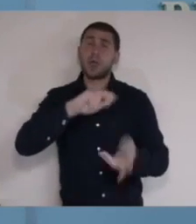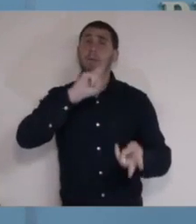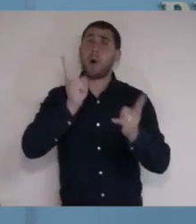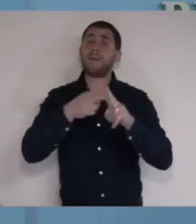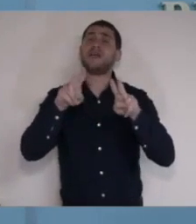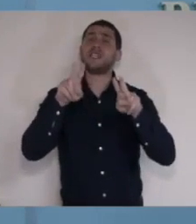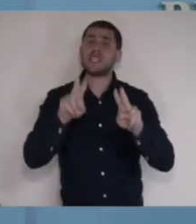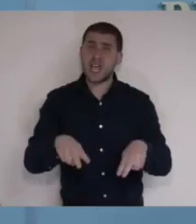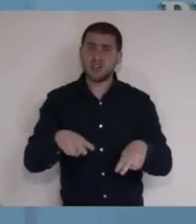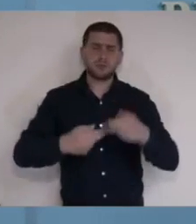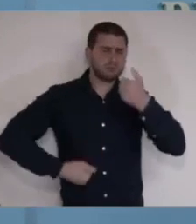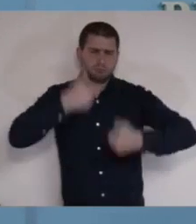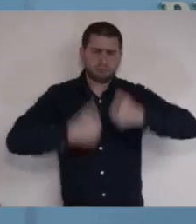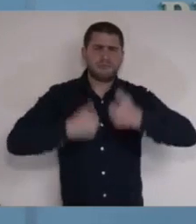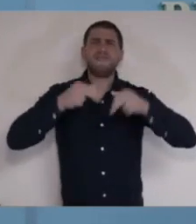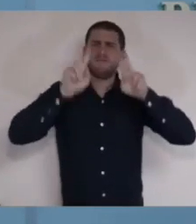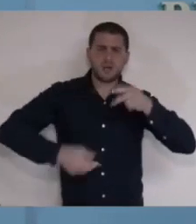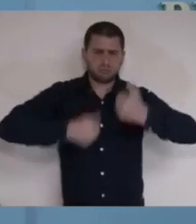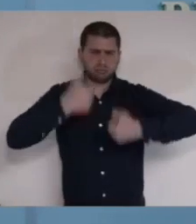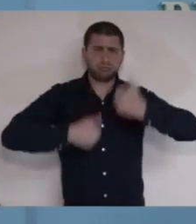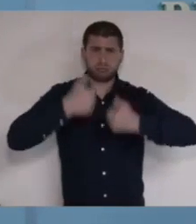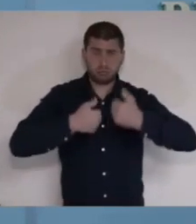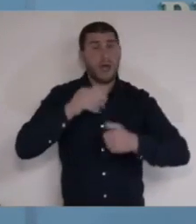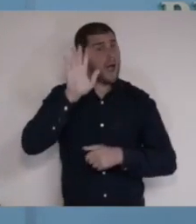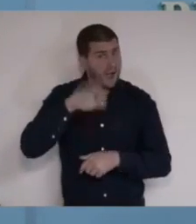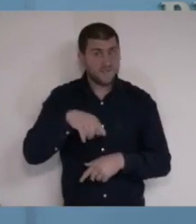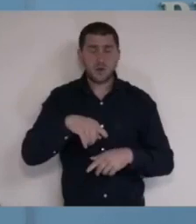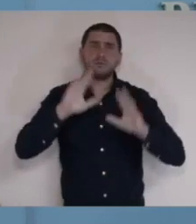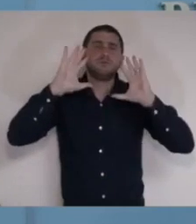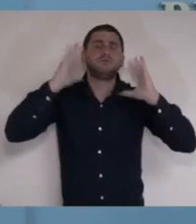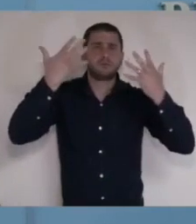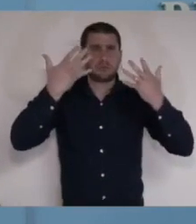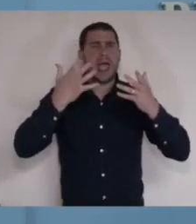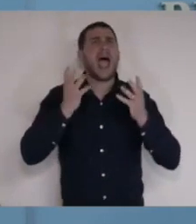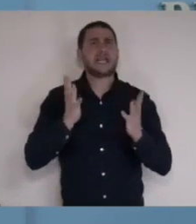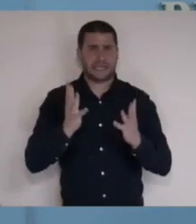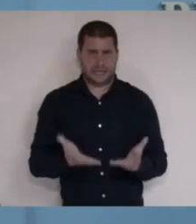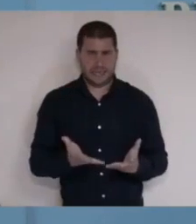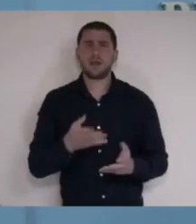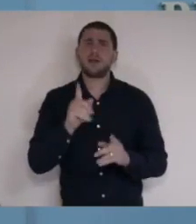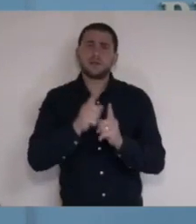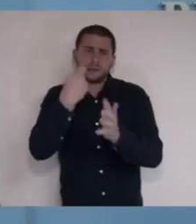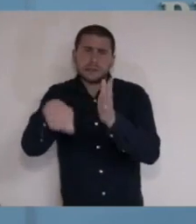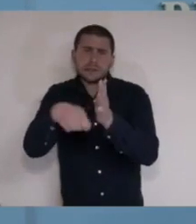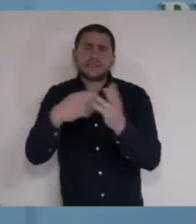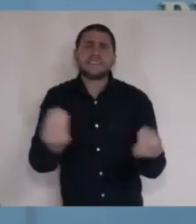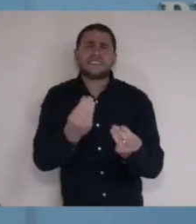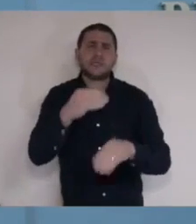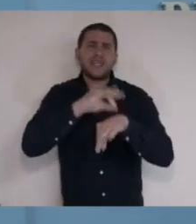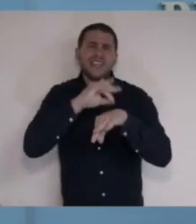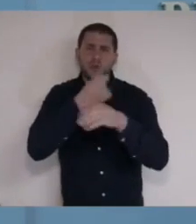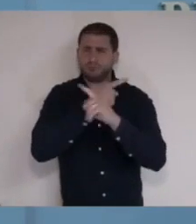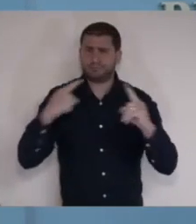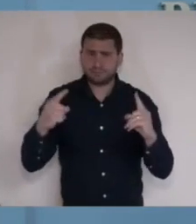יש תחרות עזה, הייתי אומר אפילו פרועה ואכזרית, על השגת ציוד רפואי.